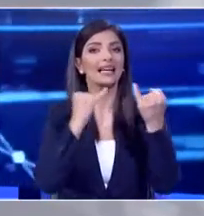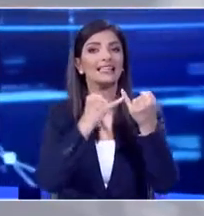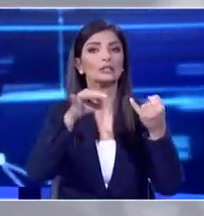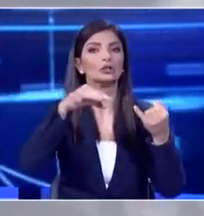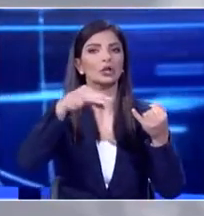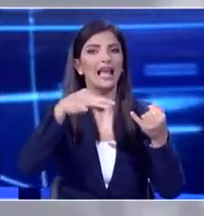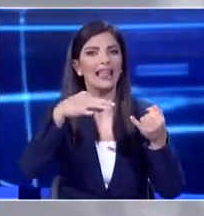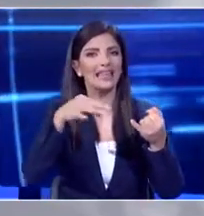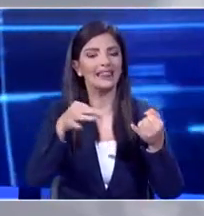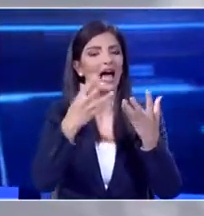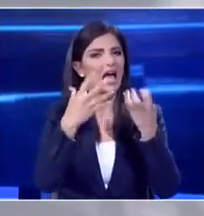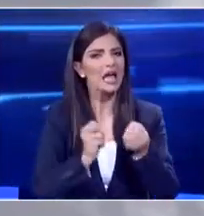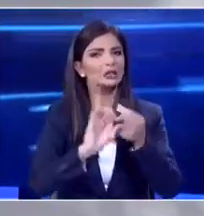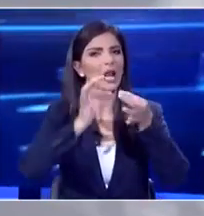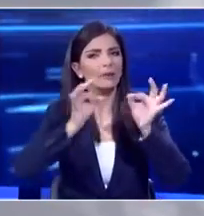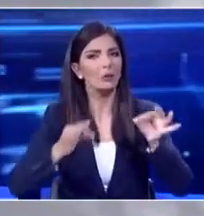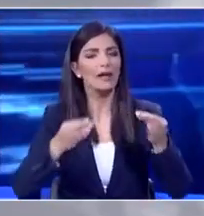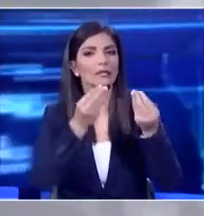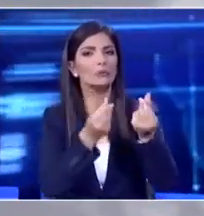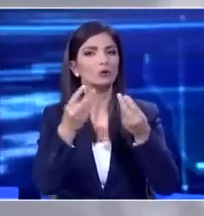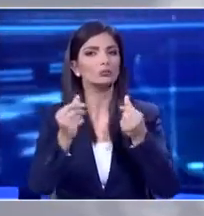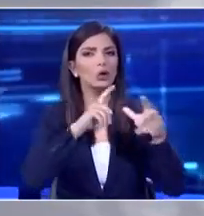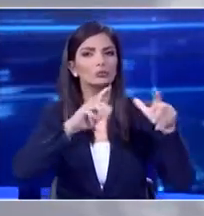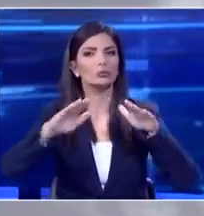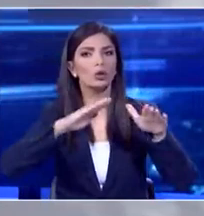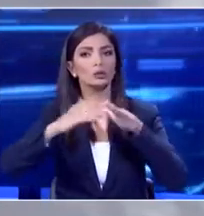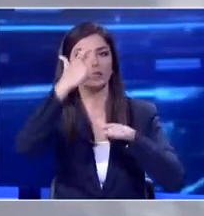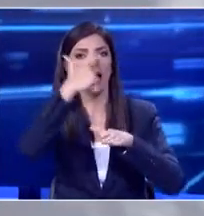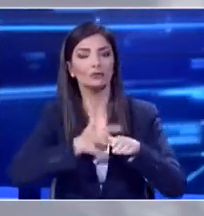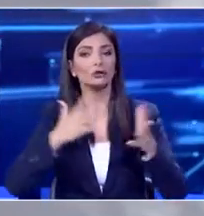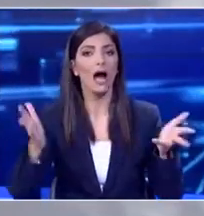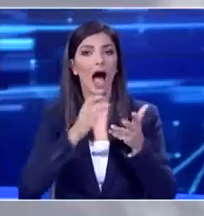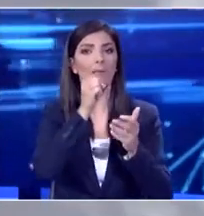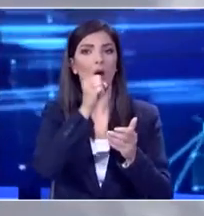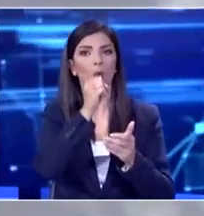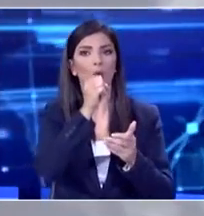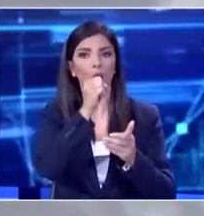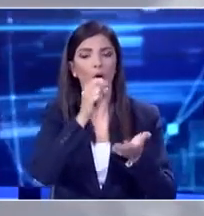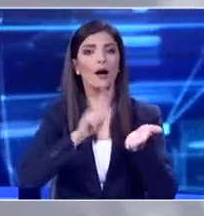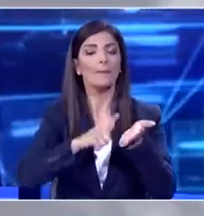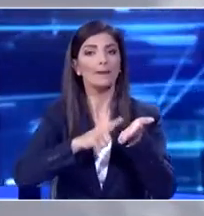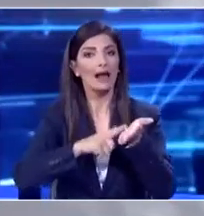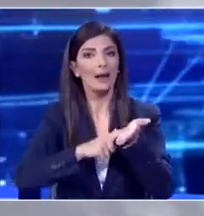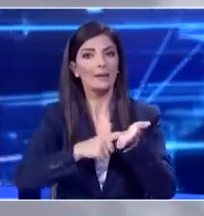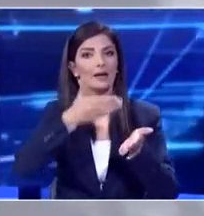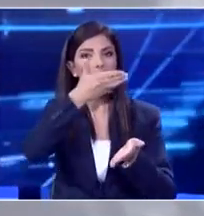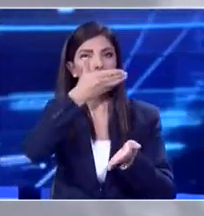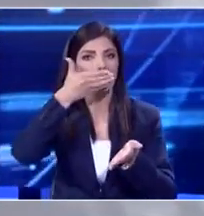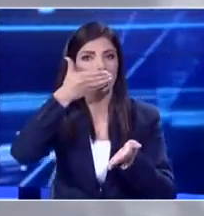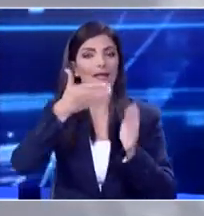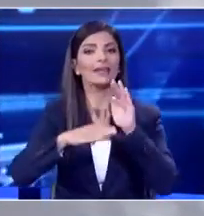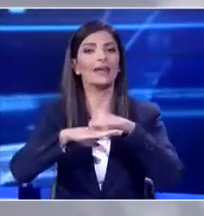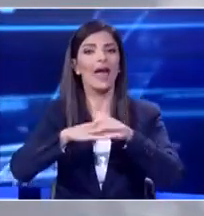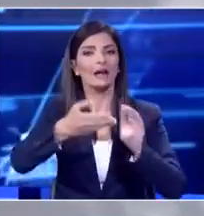συχνό πλήσιμο χεριών όταν δείχουμε να χρησιμοποιούμε το χέρι μας ή